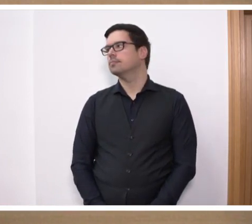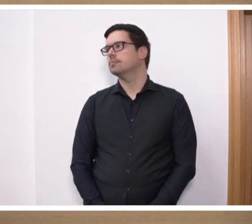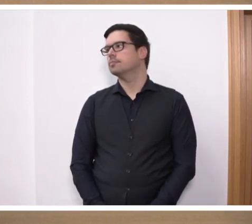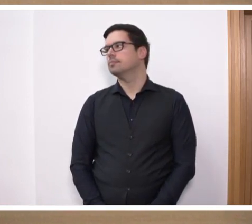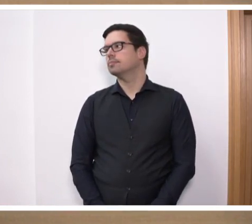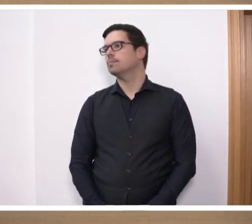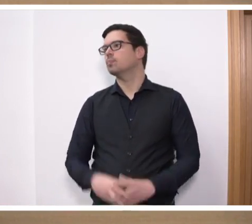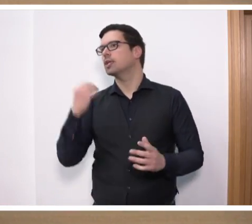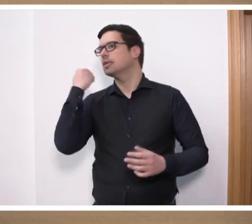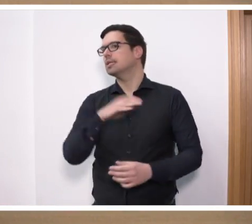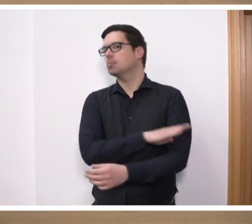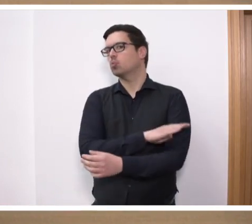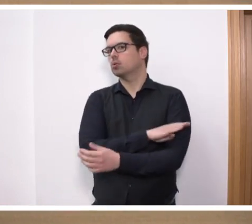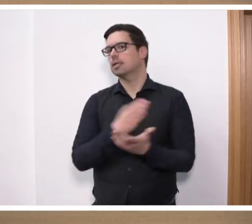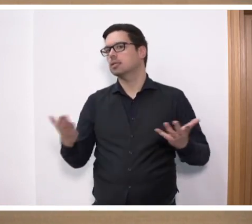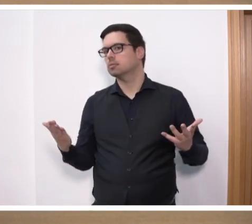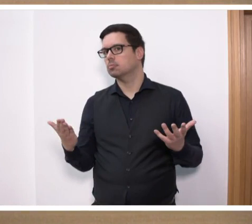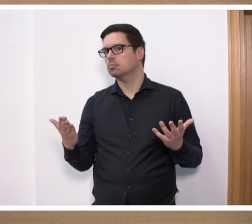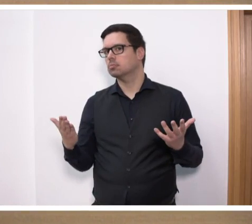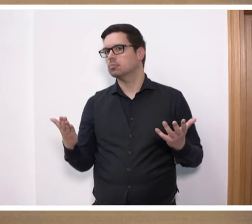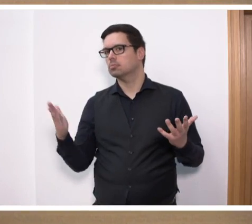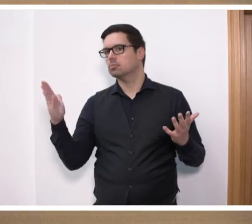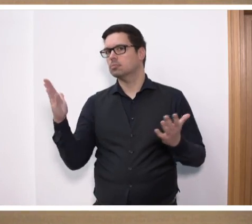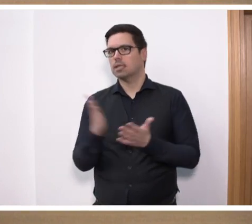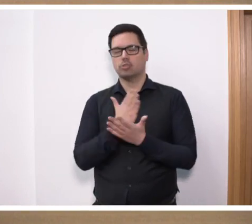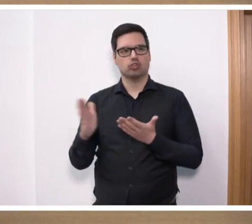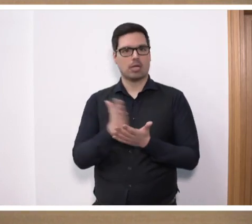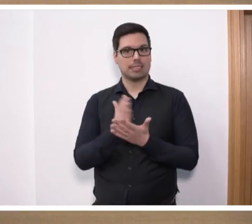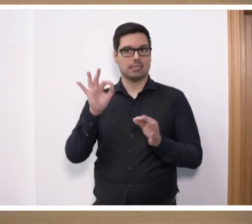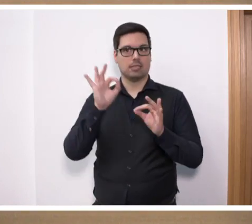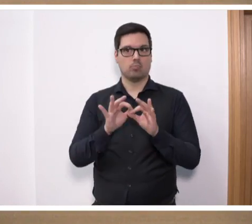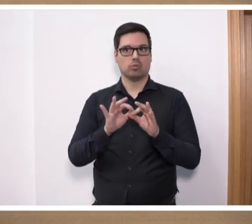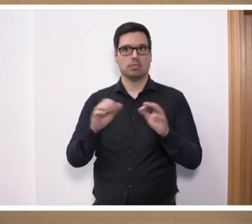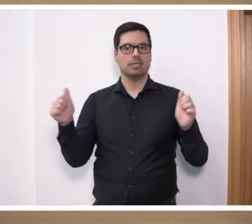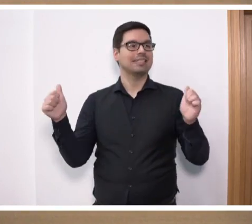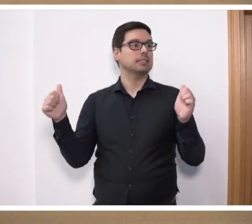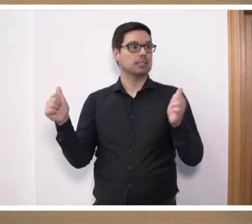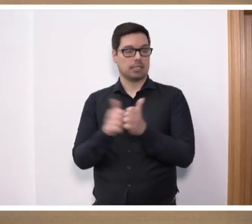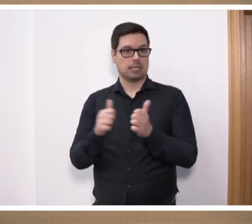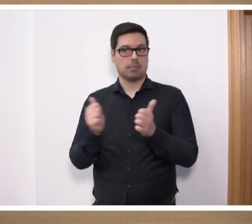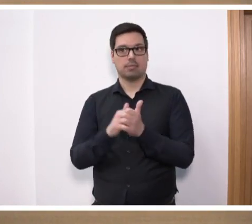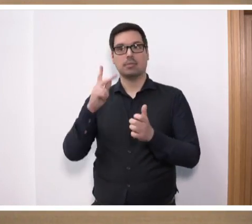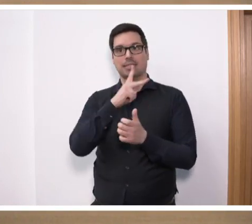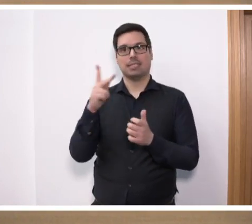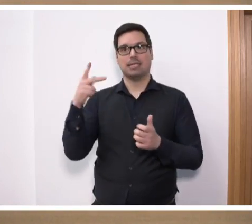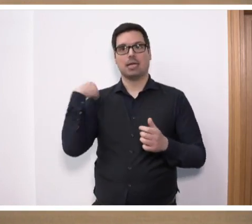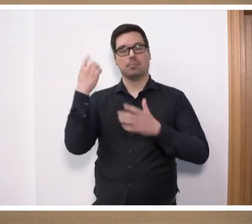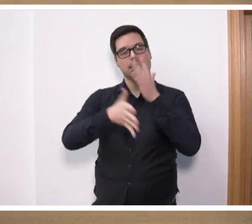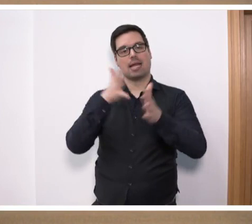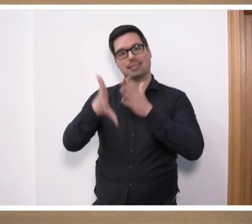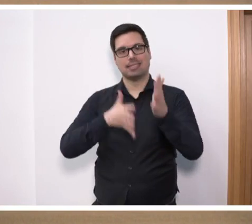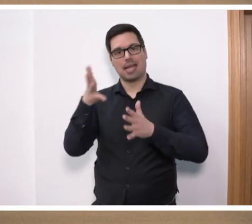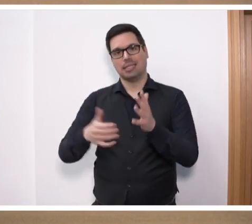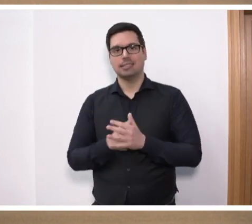Und liebe Kolleginnen und Kollegen, das ist doch der entscheidende Punkt. Wir haben ein gemeinsames Interesse. Kira, du bist darauf eingegangen,